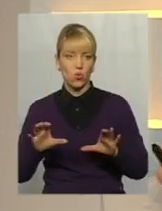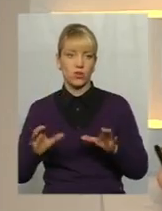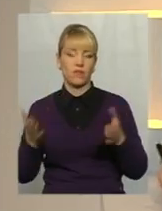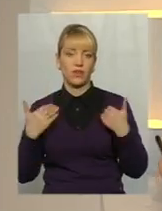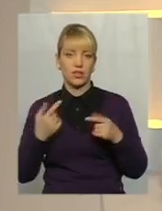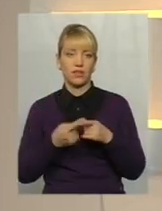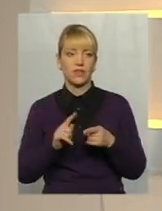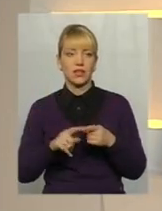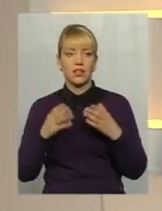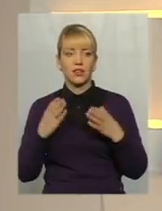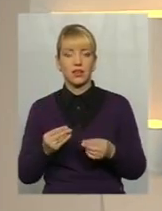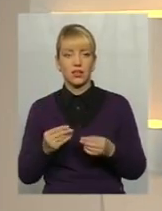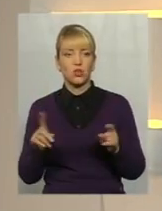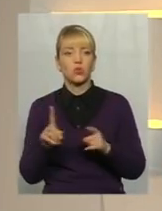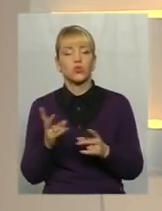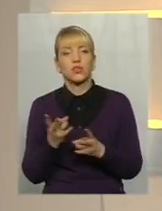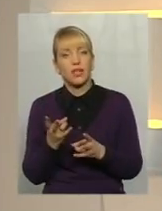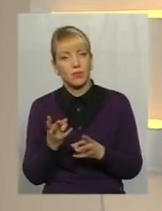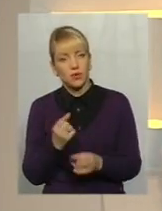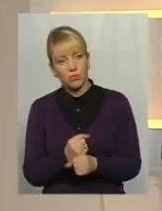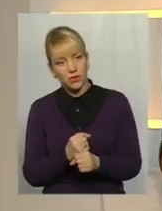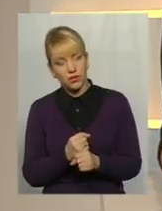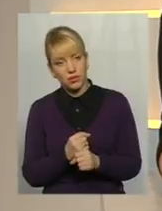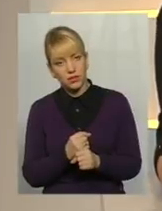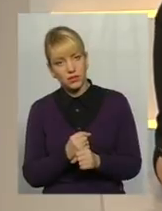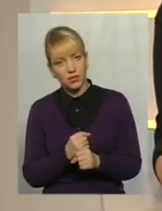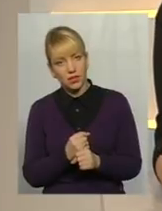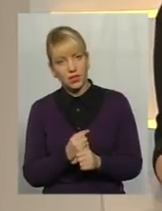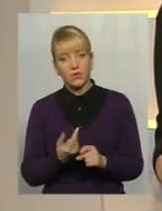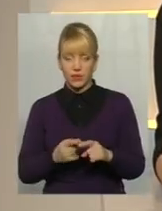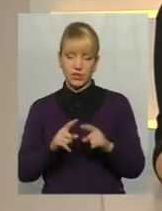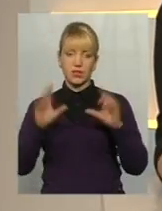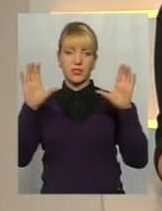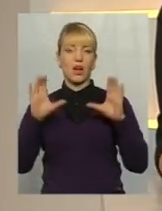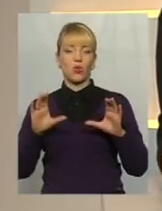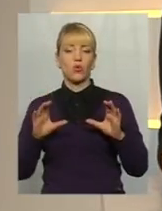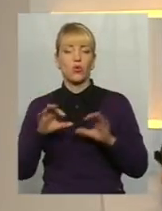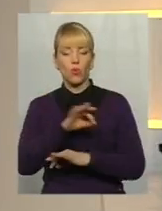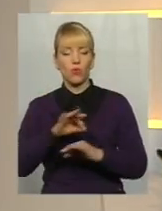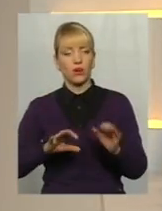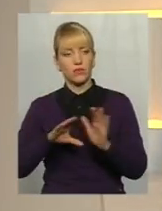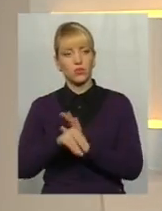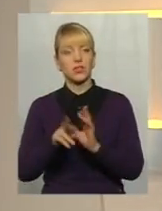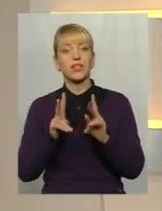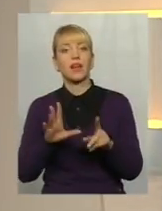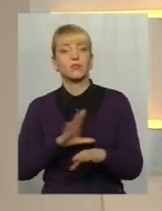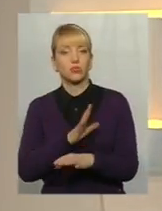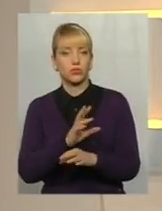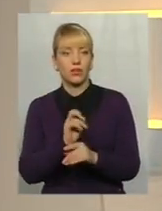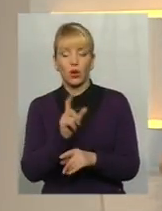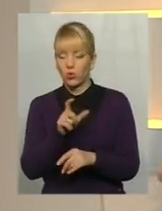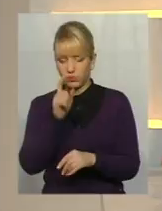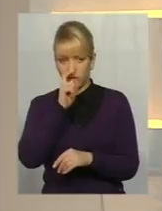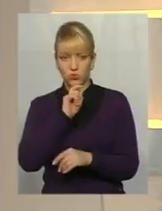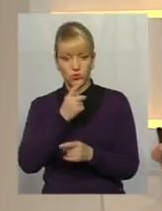день, так? То що тепер потрібно тоді і це в законопроект носити? Як, ну, тут людям не зрозуміло,